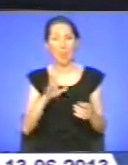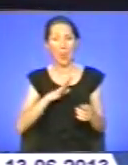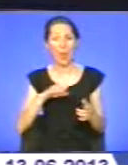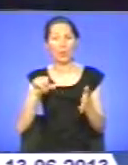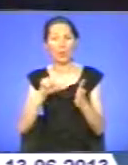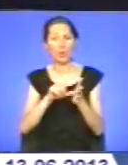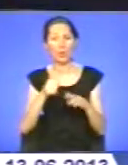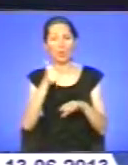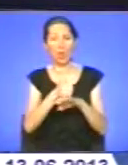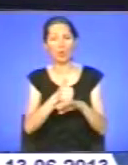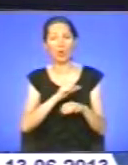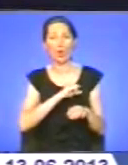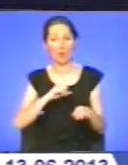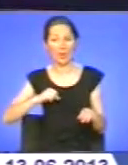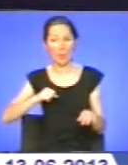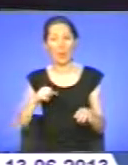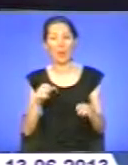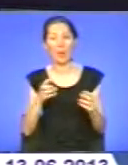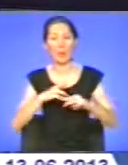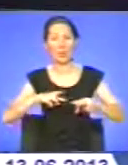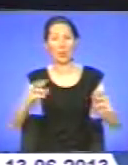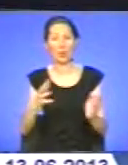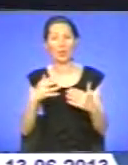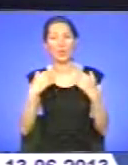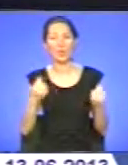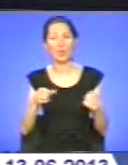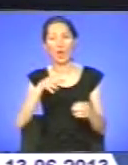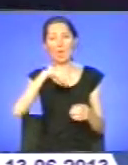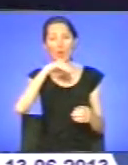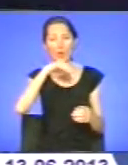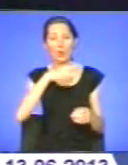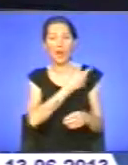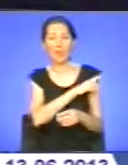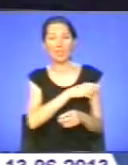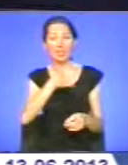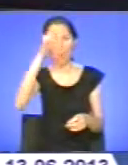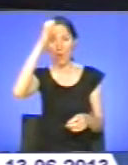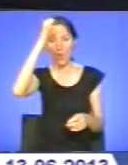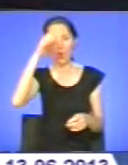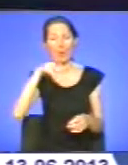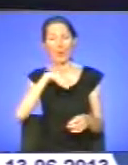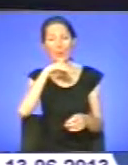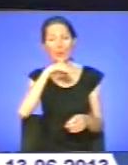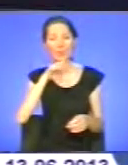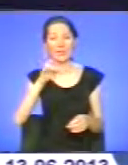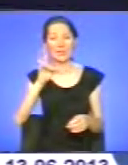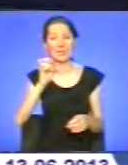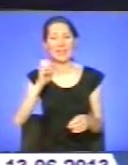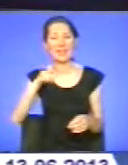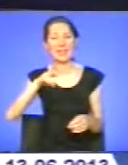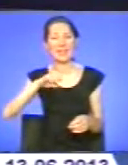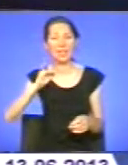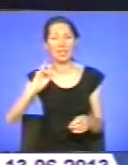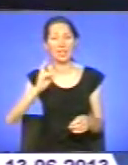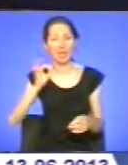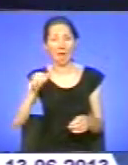головного терапевта Міністерства охорони здоров'я України, доктора медичних наук, професора Василя Нетяженка. Основними питаннями